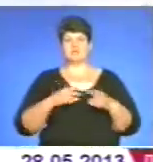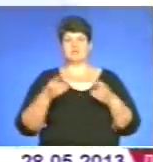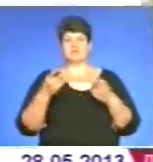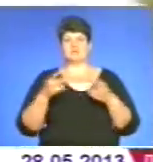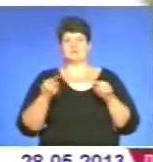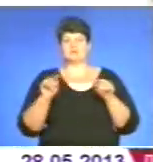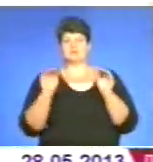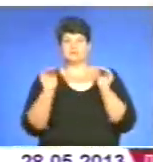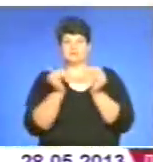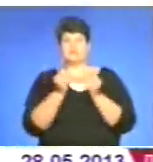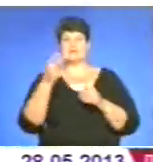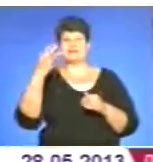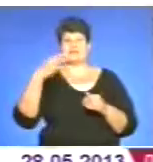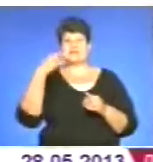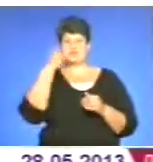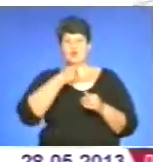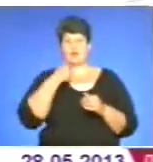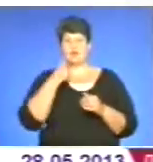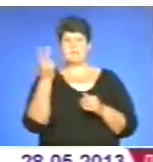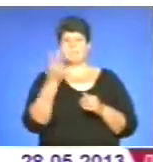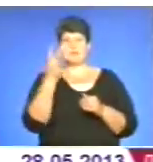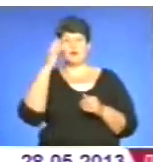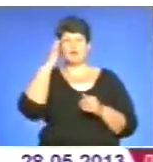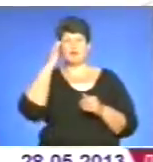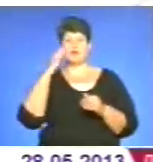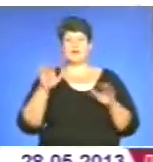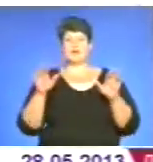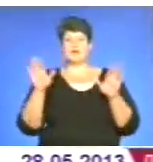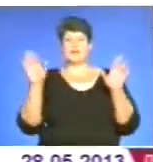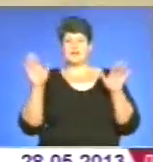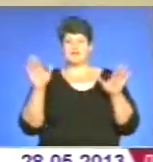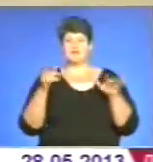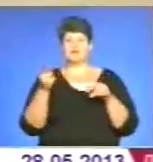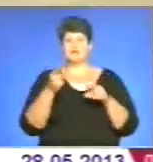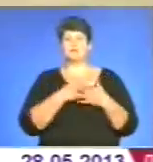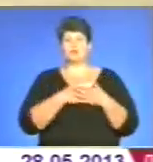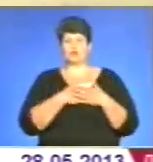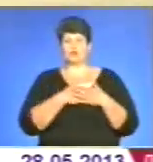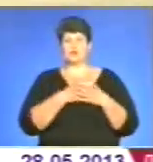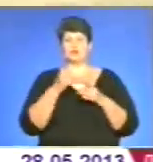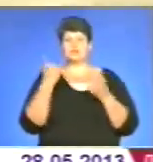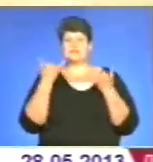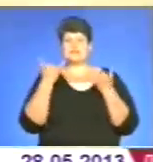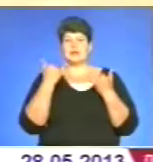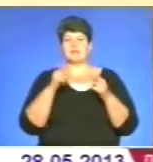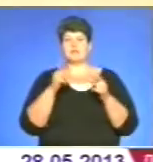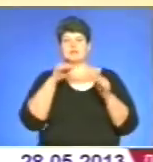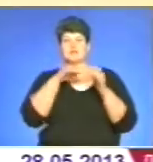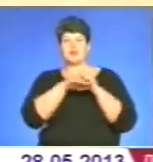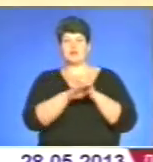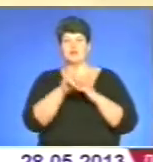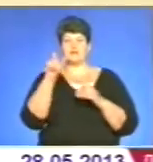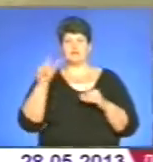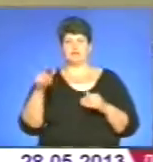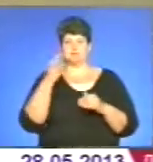Працівники зоокутка переконані – пару чорних лебідів тернополяни та гості міста полюблять, хоча зараз птахи приховані від людського